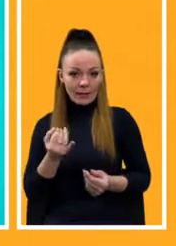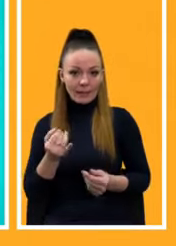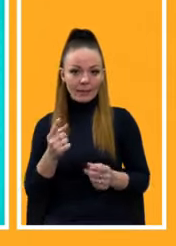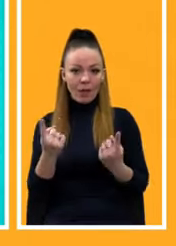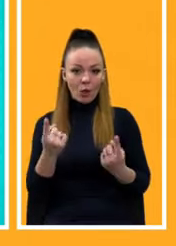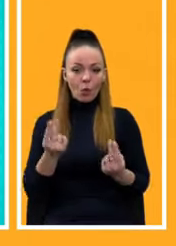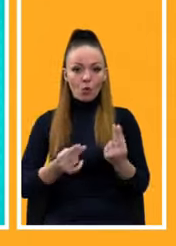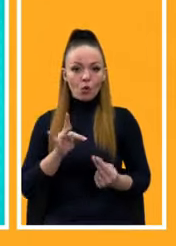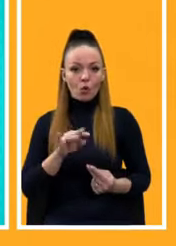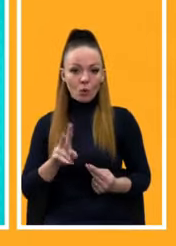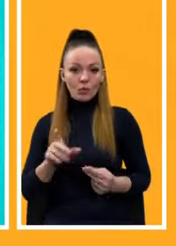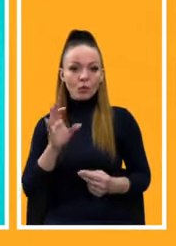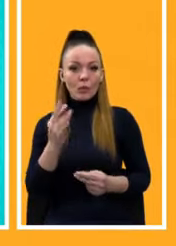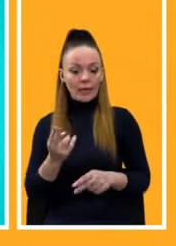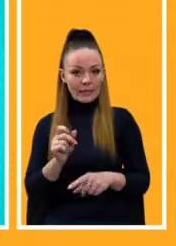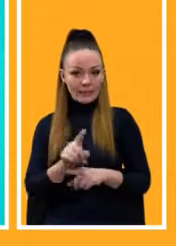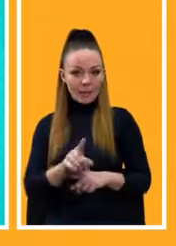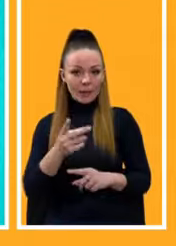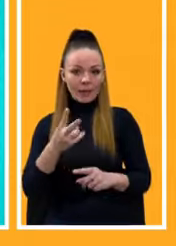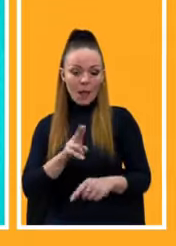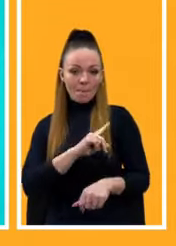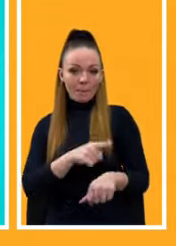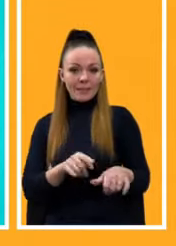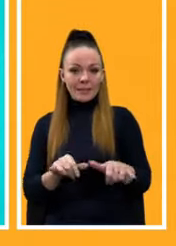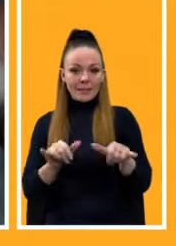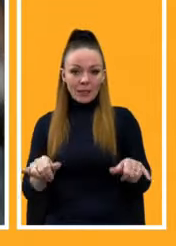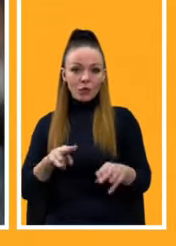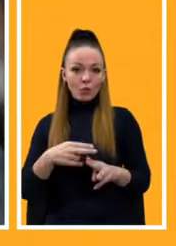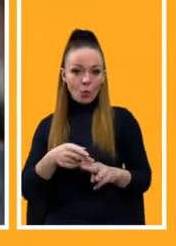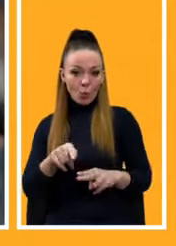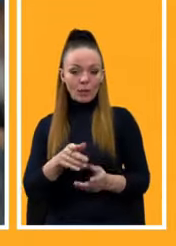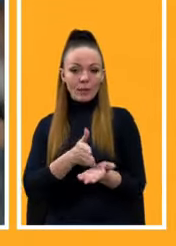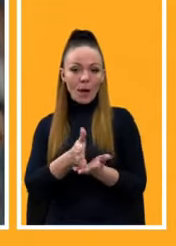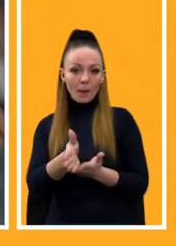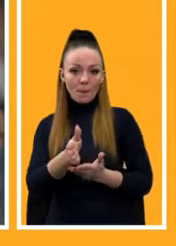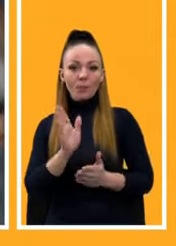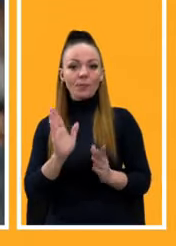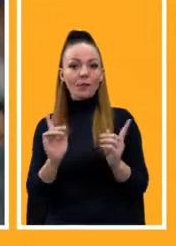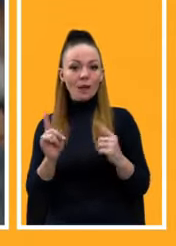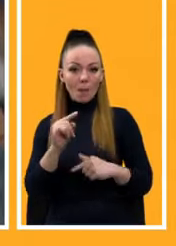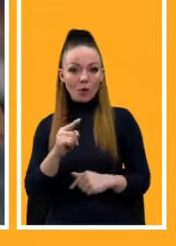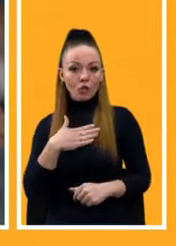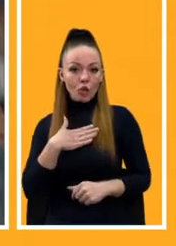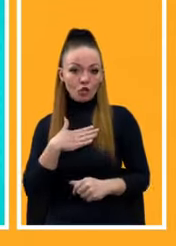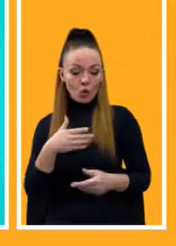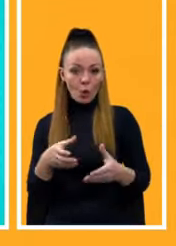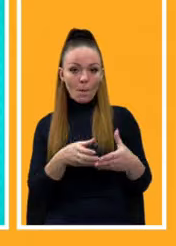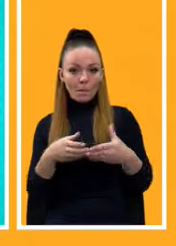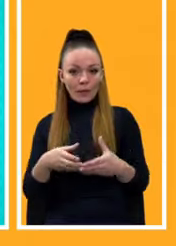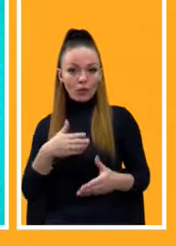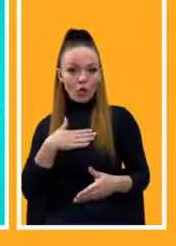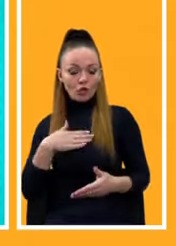і соціальні запити. Для підсилення цього напряму в рамках нашої кампанії, нашої